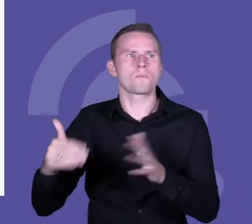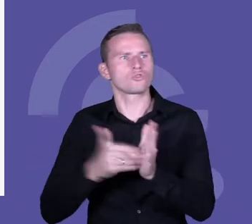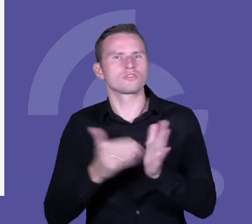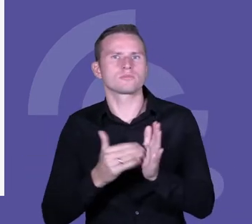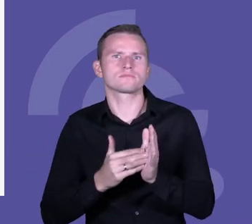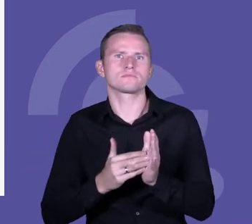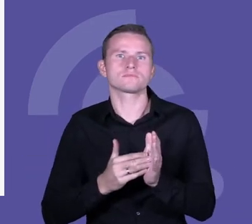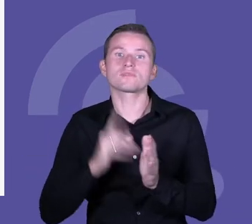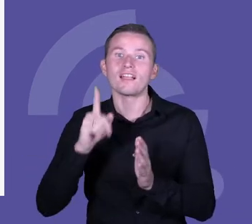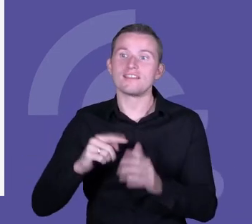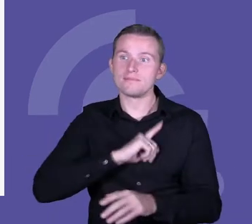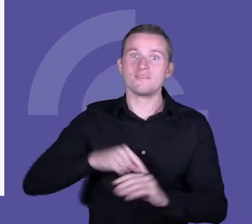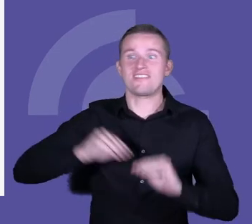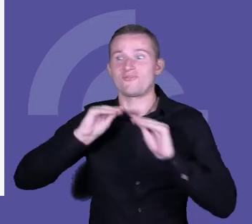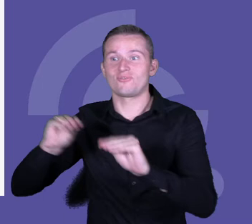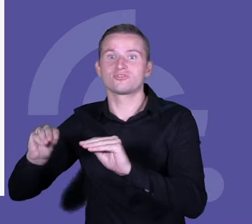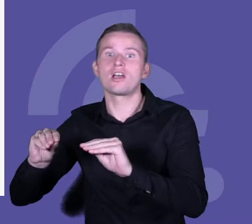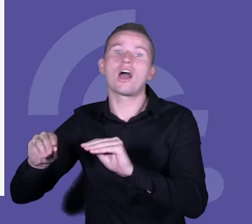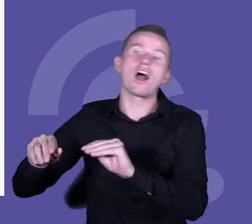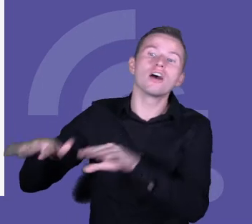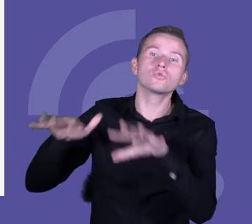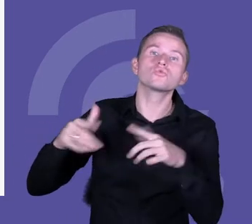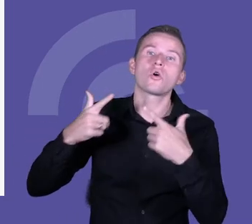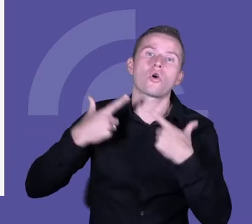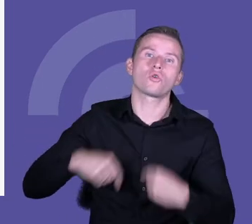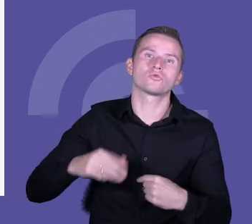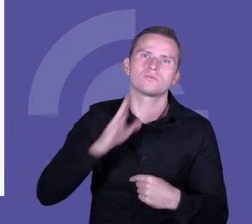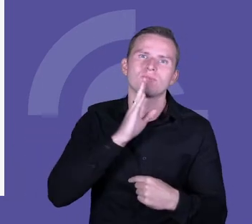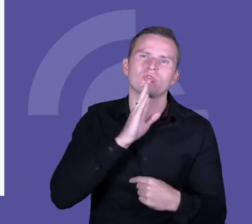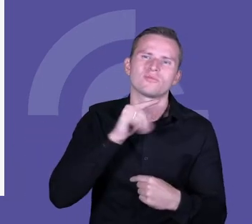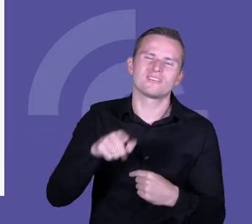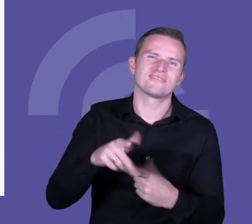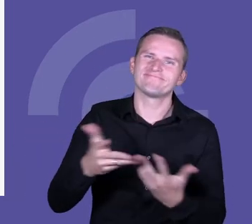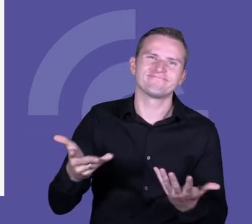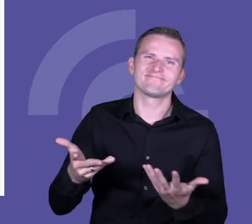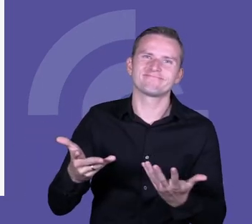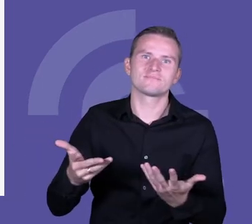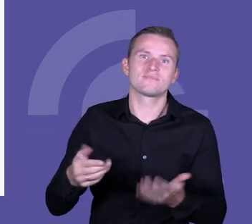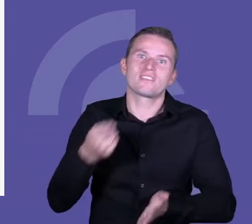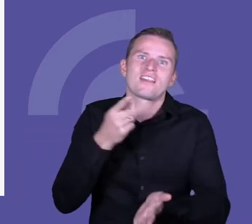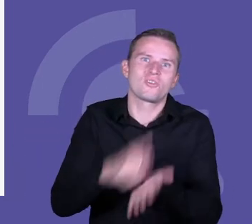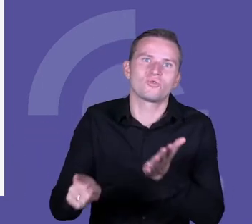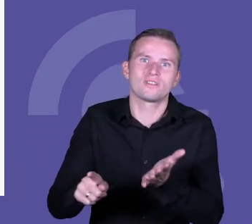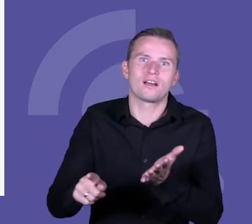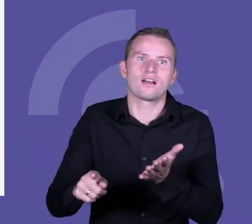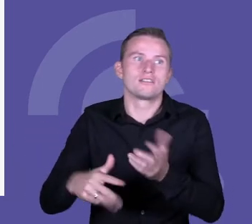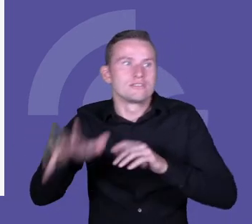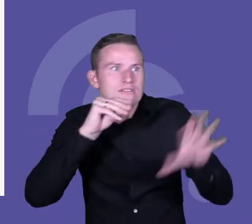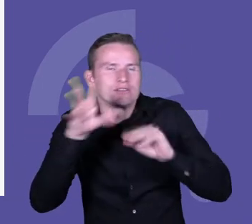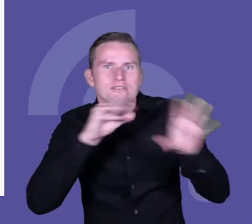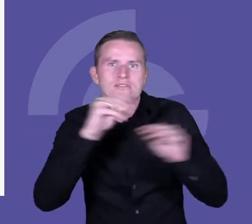ludzi zostawi w tyle, która spowoduje, że jakaś tam czołówka pojedzie jeszcze szybciej, natomiast inni gdzieś tam